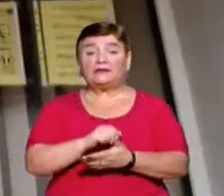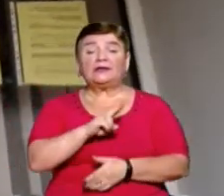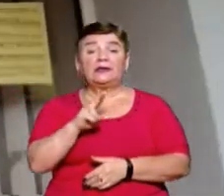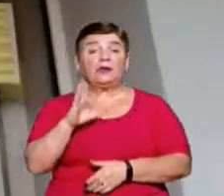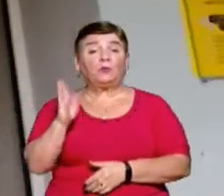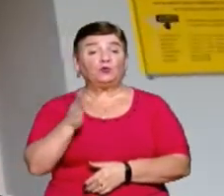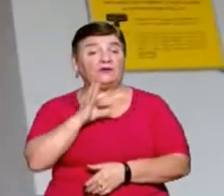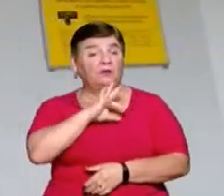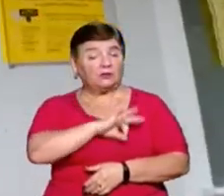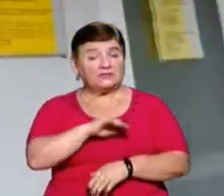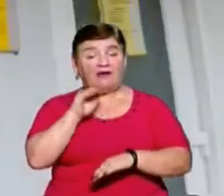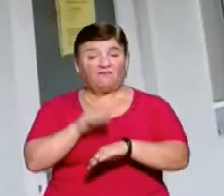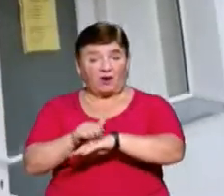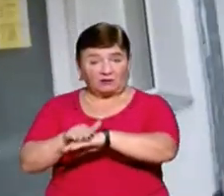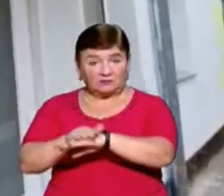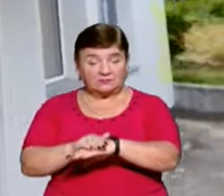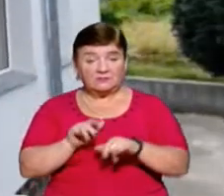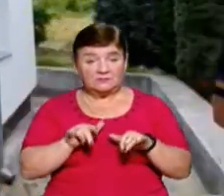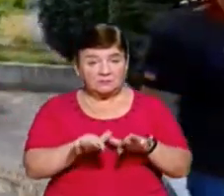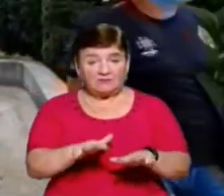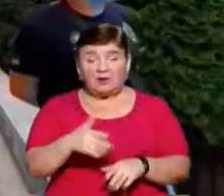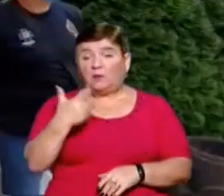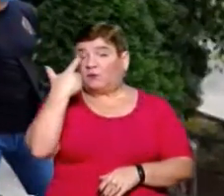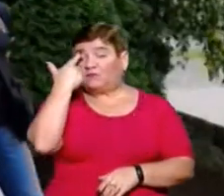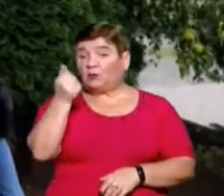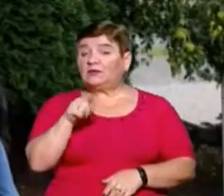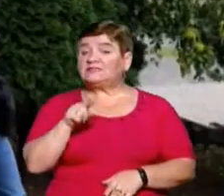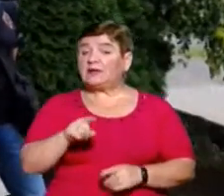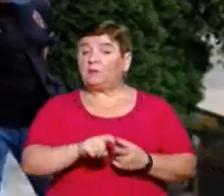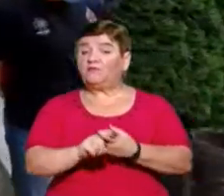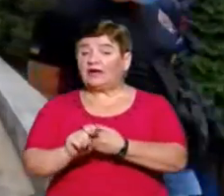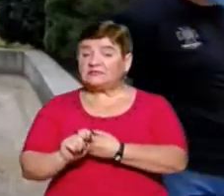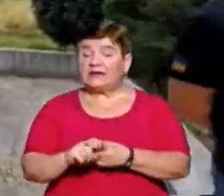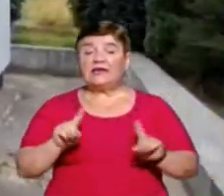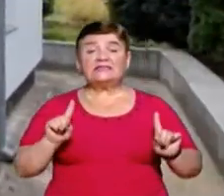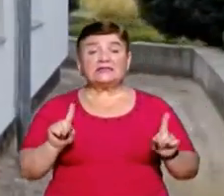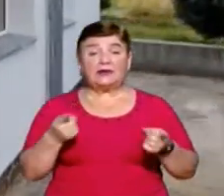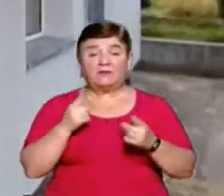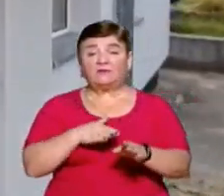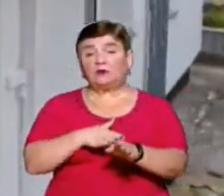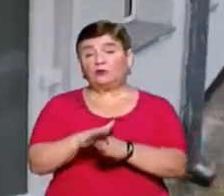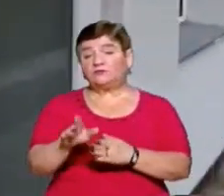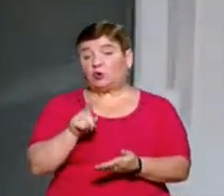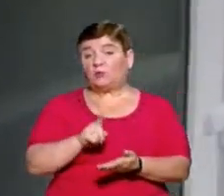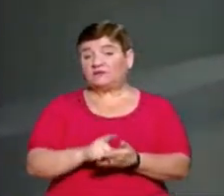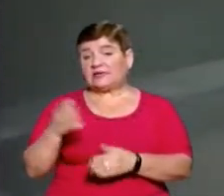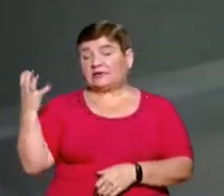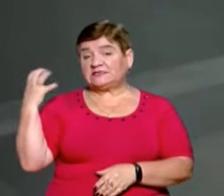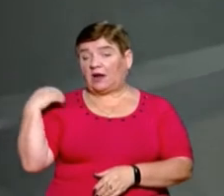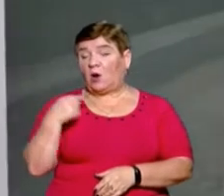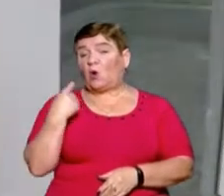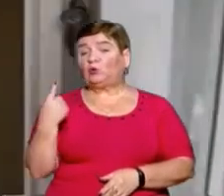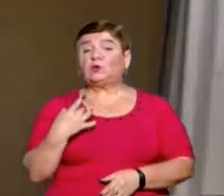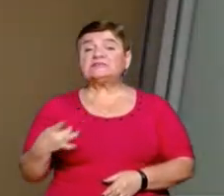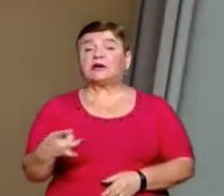будуть використані як докази в справі. Ван Демільо повідомила, що це пов'язане із затриманням виконувача обов'язків начальника одного